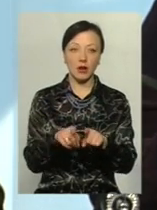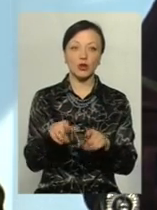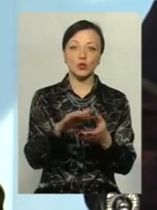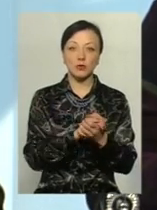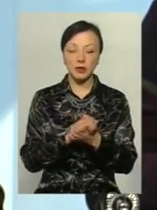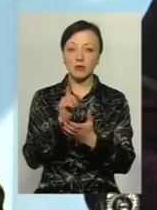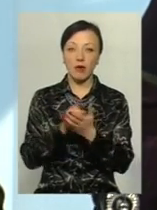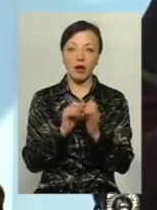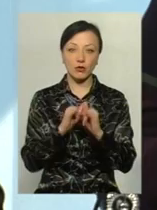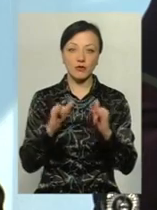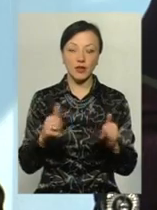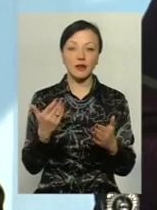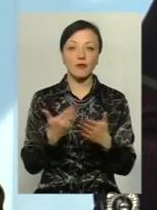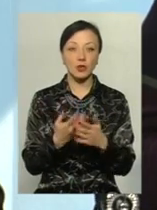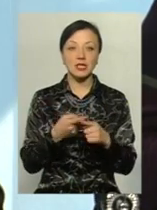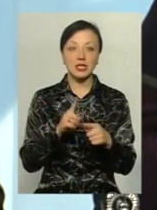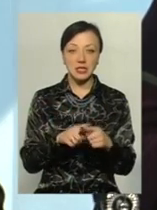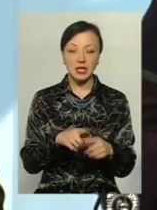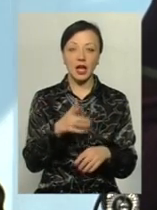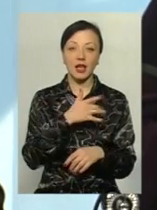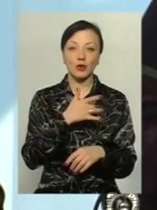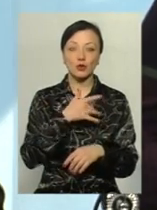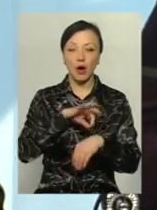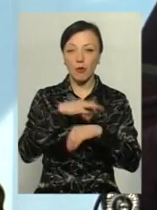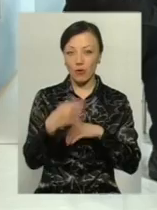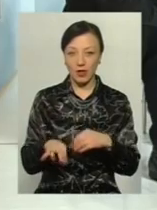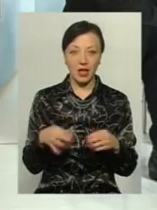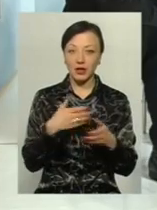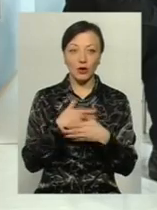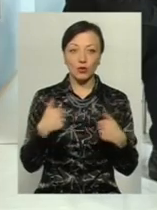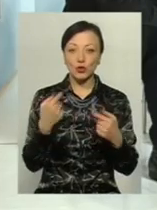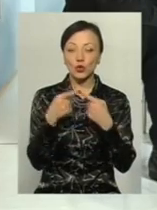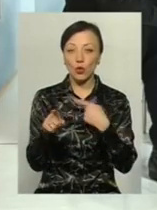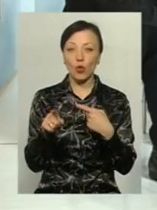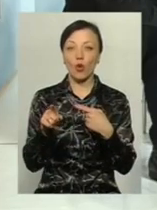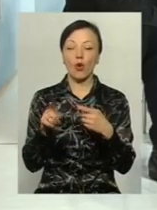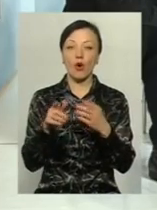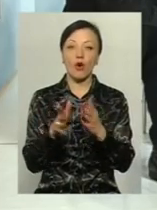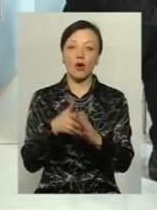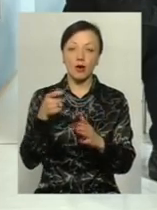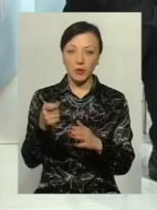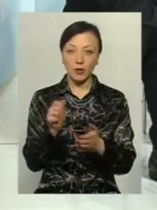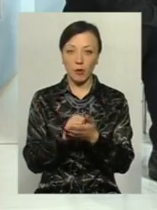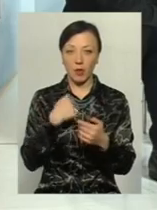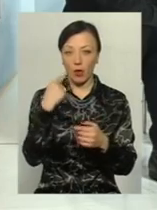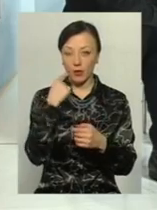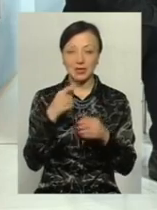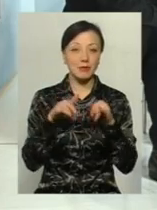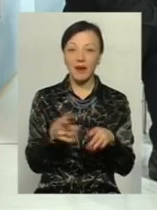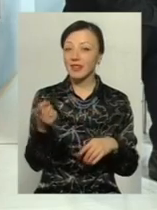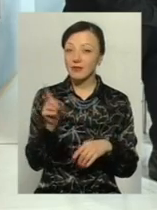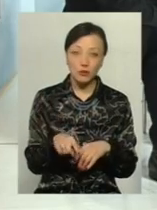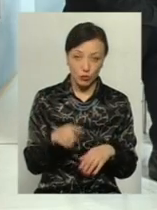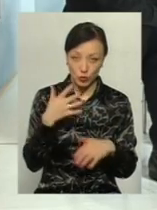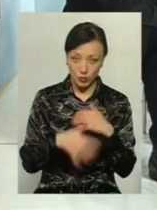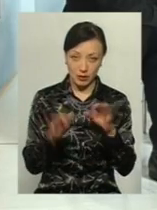суспільство має розвиватися. І от за це душа була їх. Я не збираю зараз йти в другу громадську раду подавати документи, бо вона обідали. Справа не в цьому.